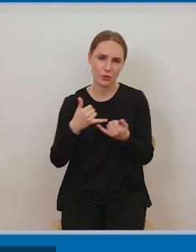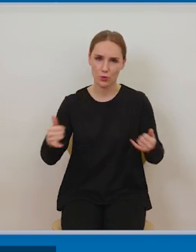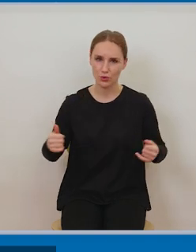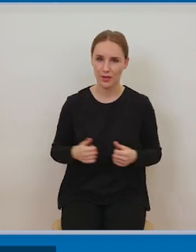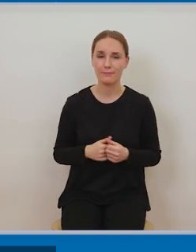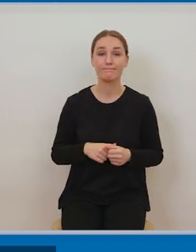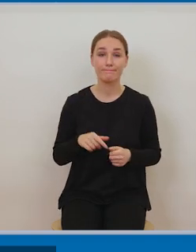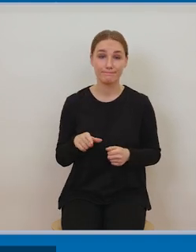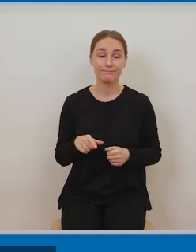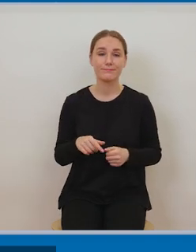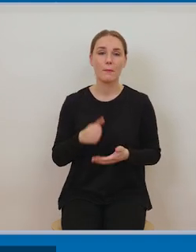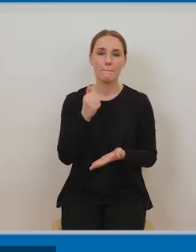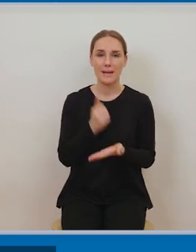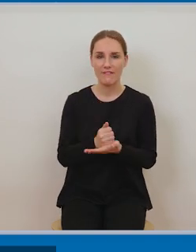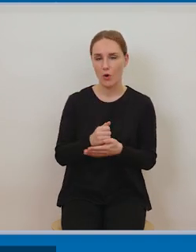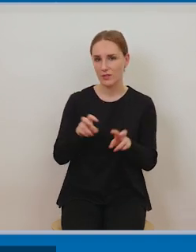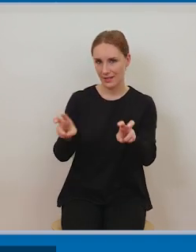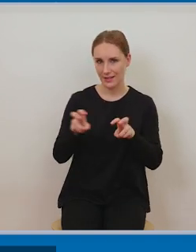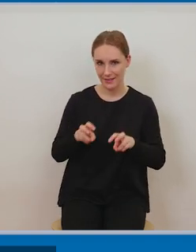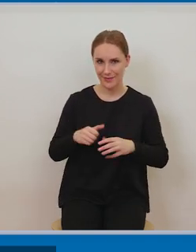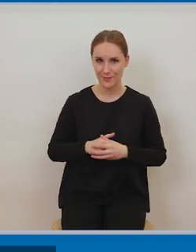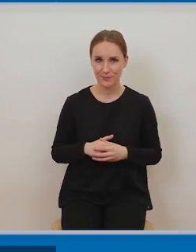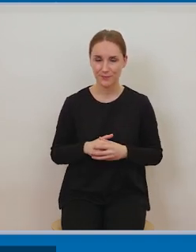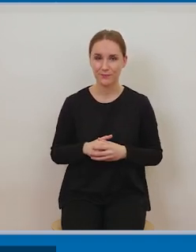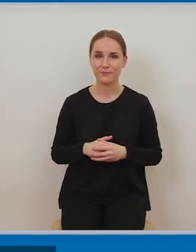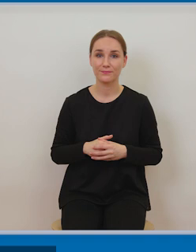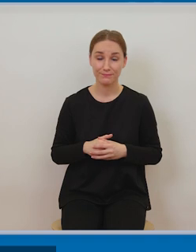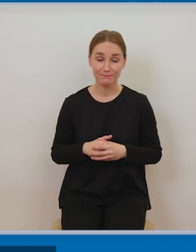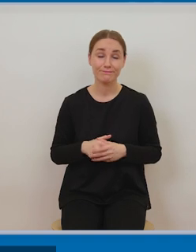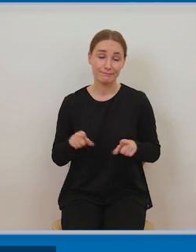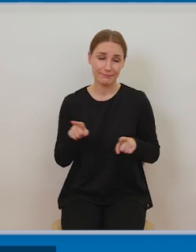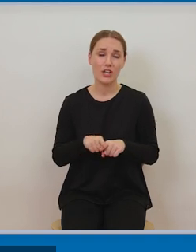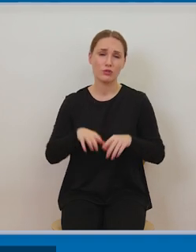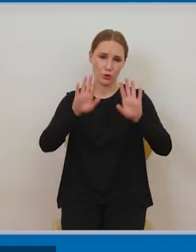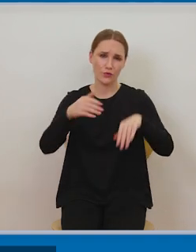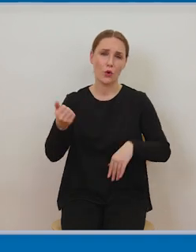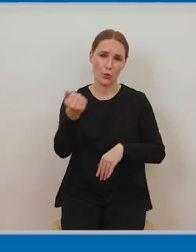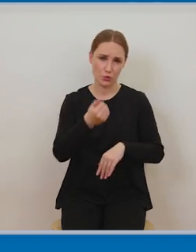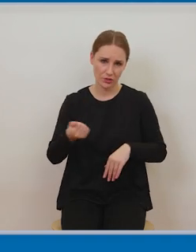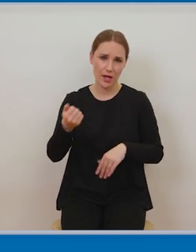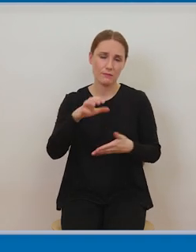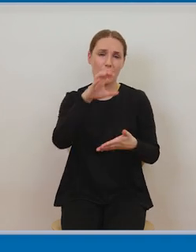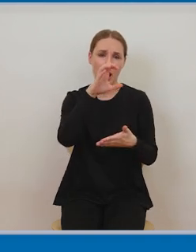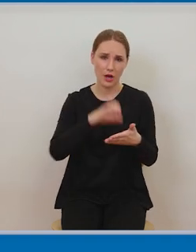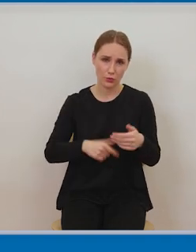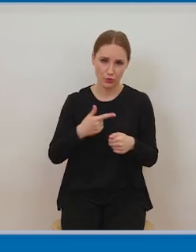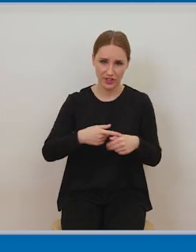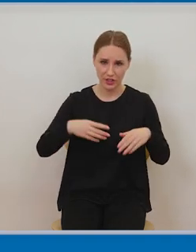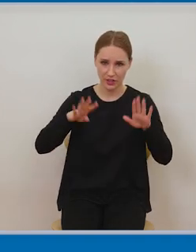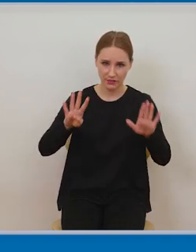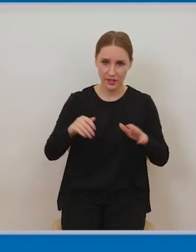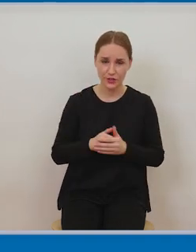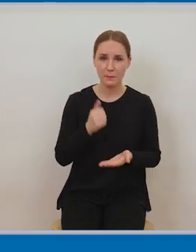określa pewne zasady legalnego korzystania sięgania do cudzej twórczości pod warunkiem że